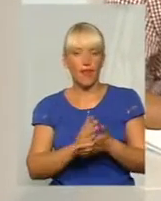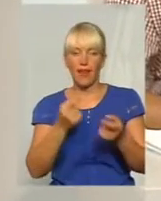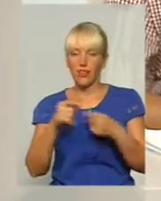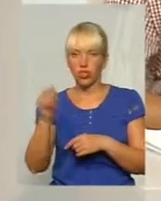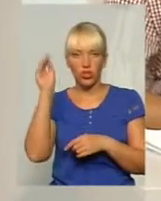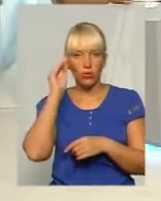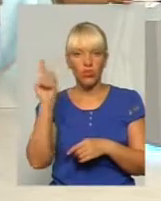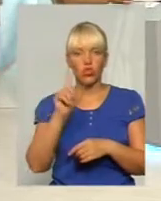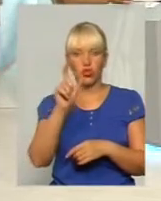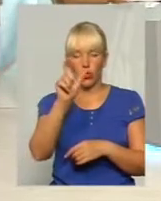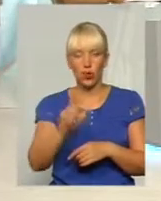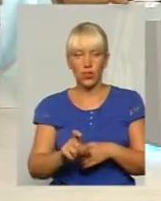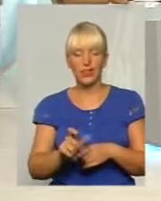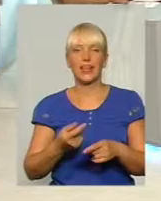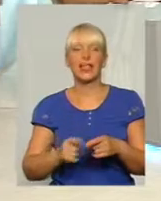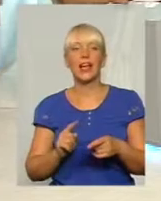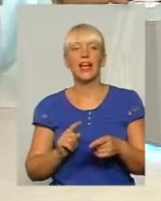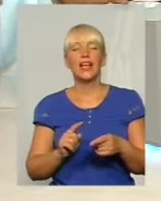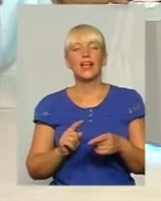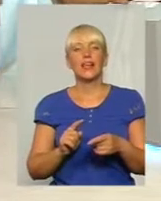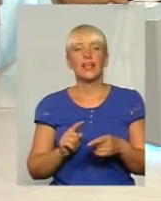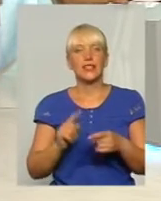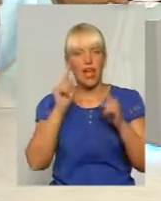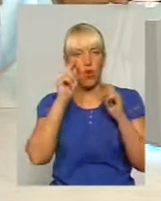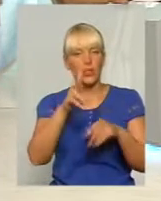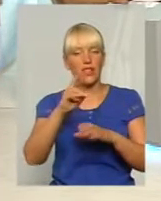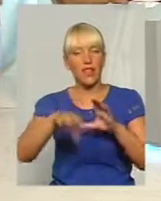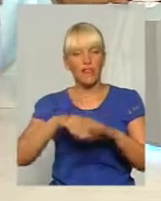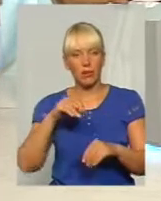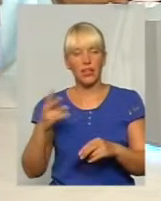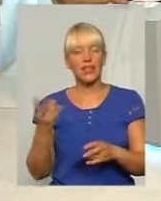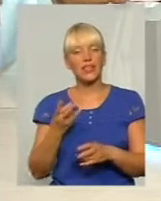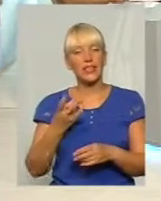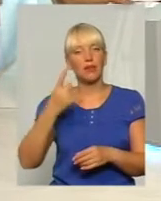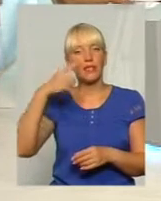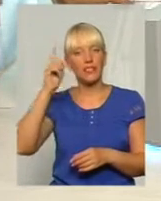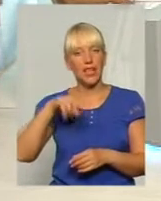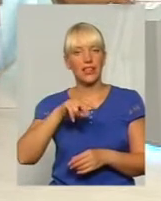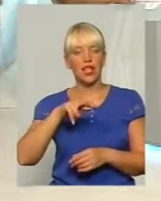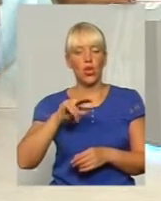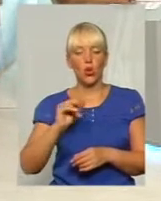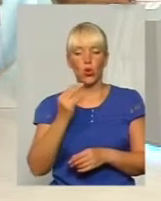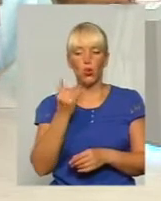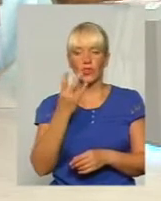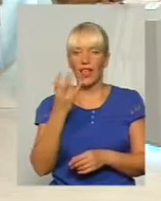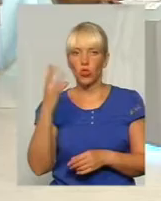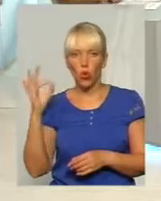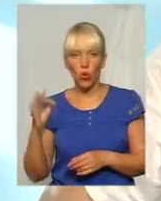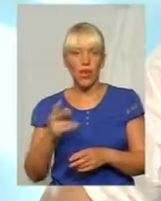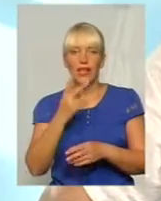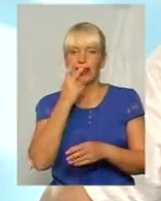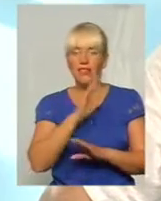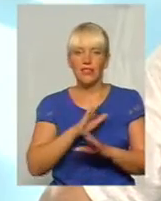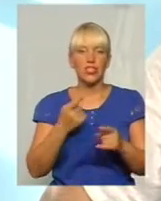Ви знаєте, треба знати Юріу Церка, незважаючи на те, як його паскудять ті, хто його не